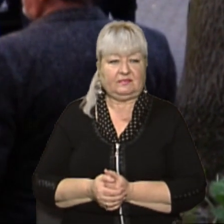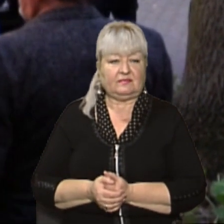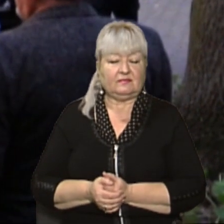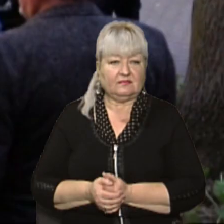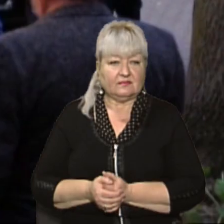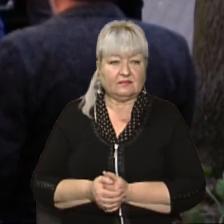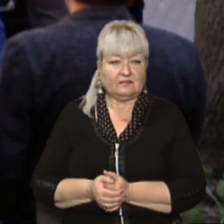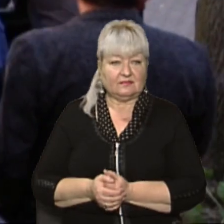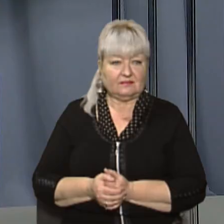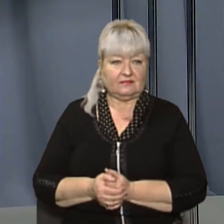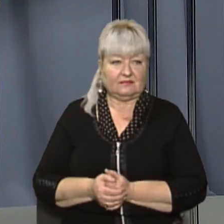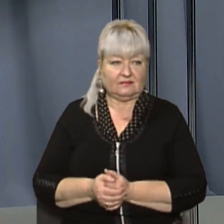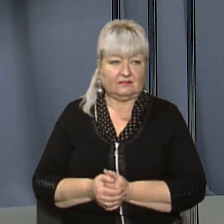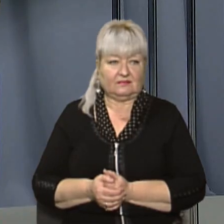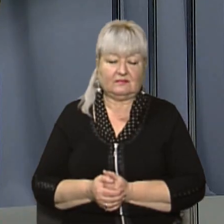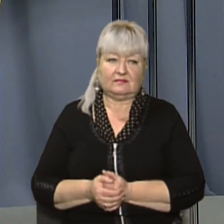Суспільному, Львів.